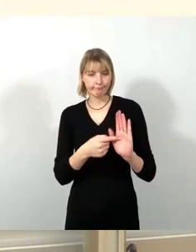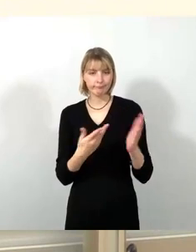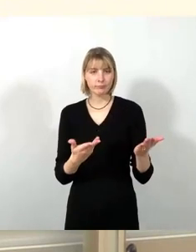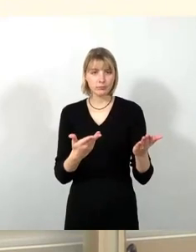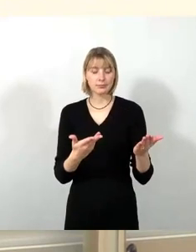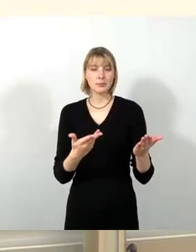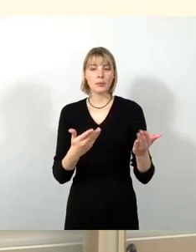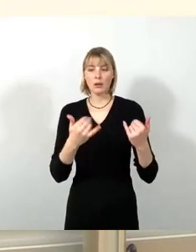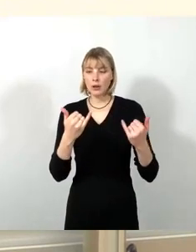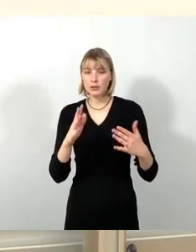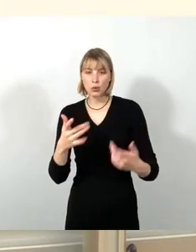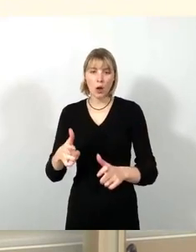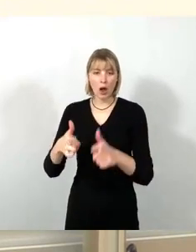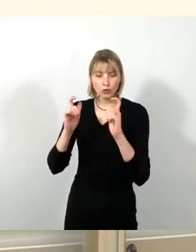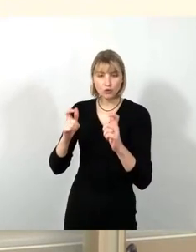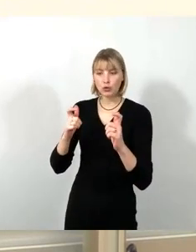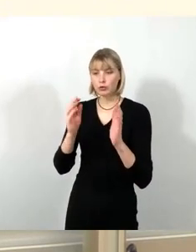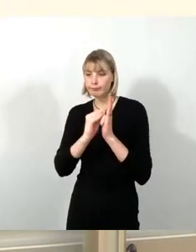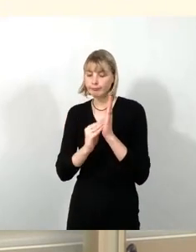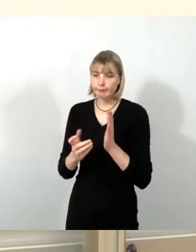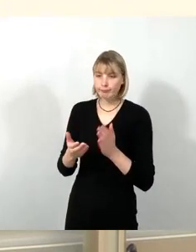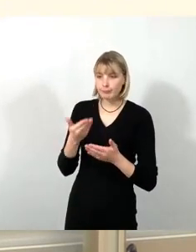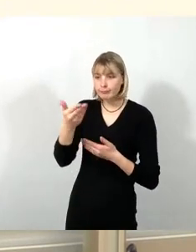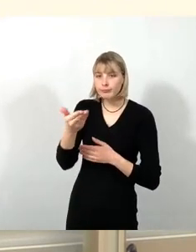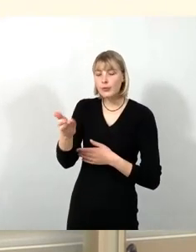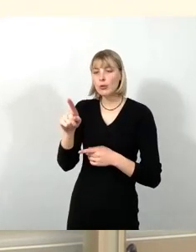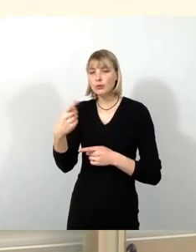irgendeinen Ausschuss überzeugen, der im Prinzip in gut klimatisierten Räumen tagt.